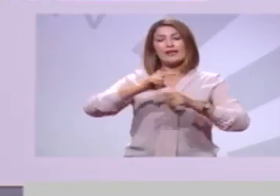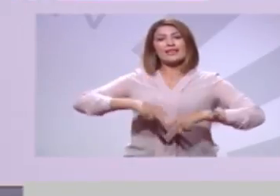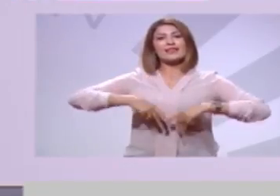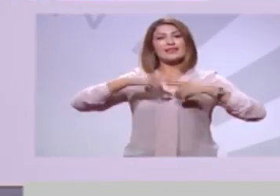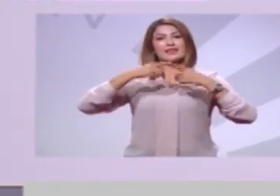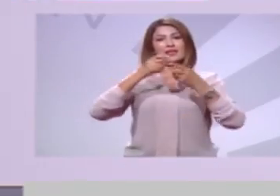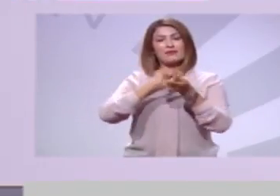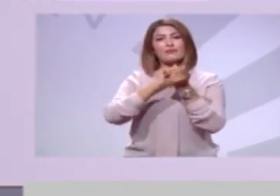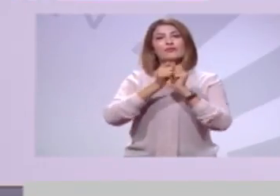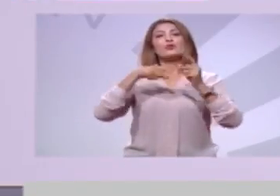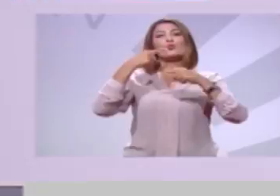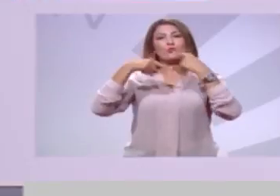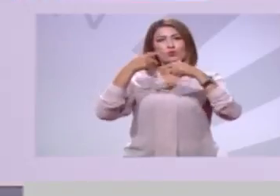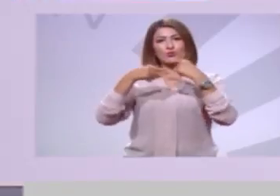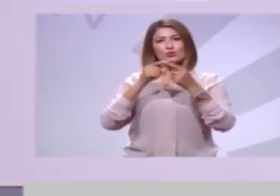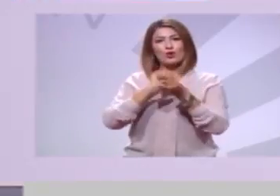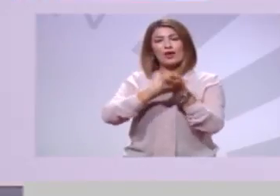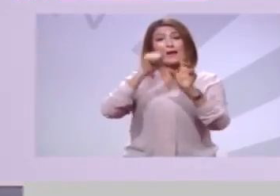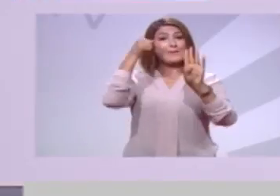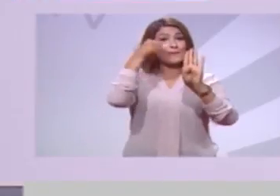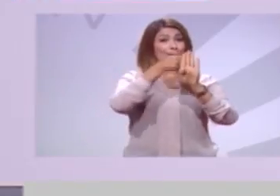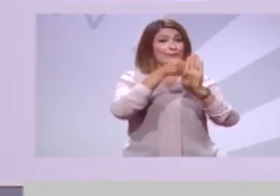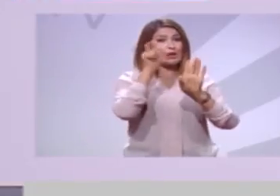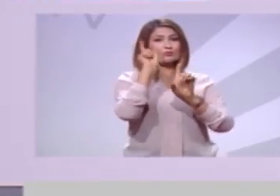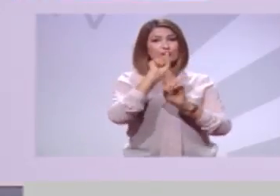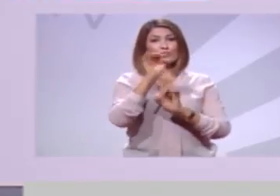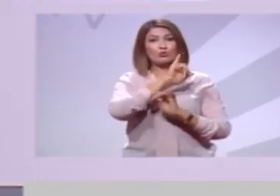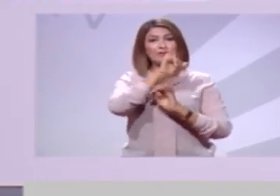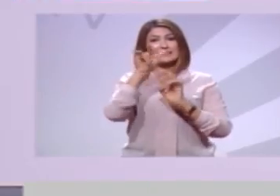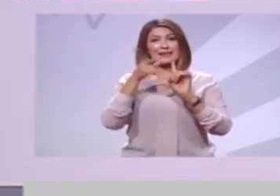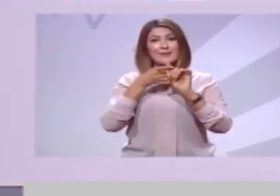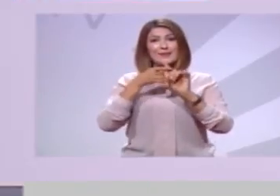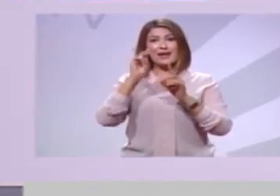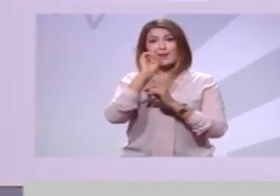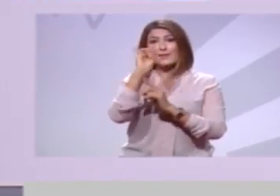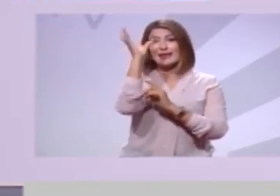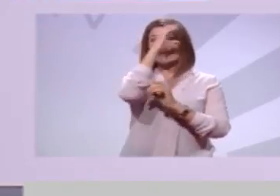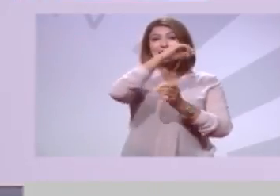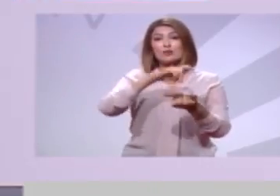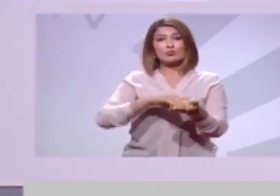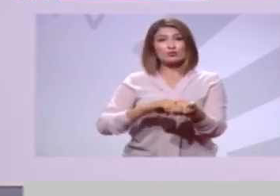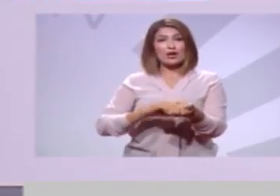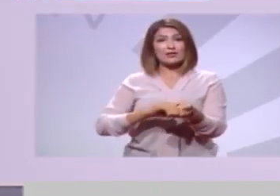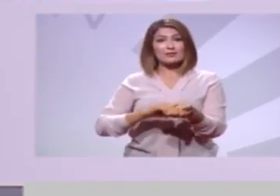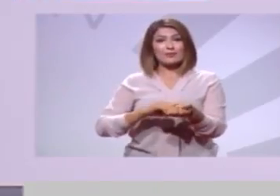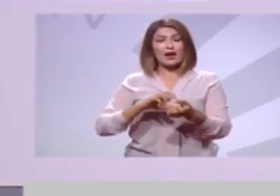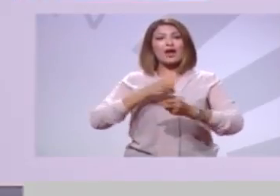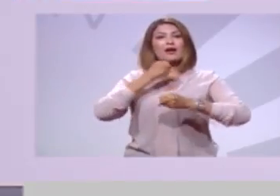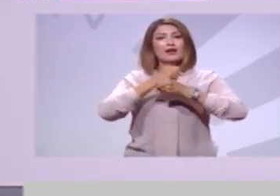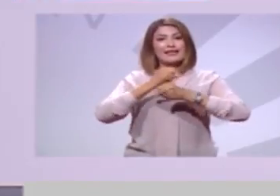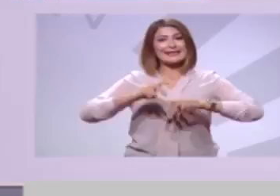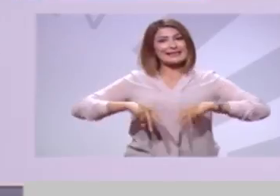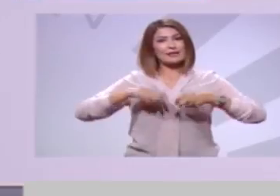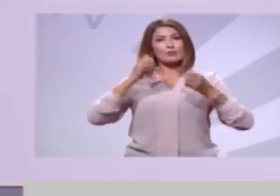عمرنا ما نتغيره وعمرنا ما نخونه وعمرنا ما نسوا أصلنا احنا تربينا في خدمة أهنا ومالينا